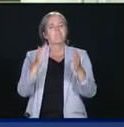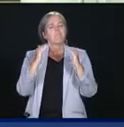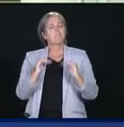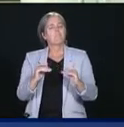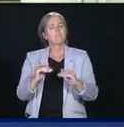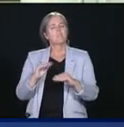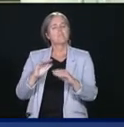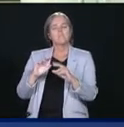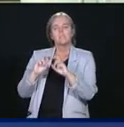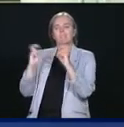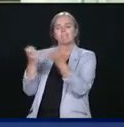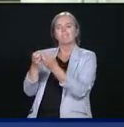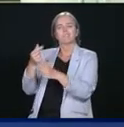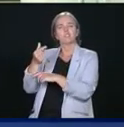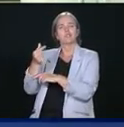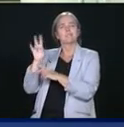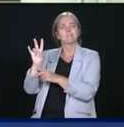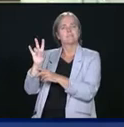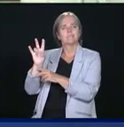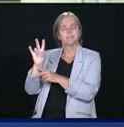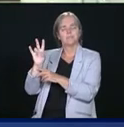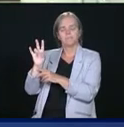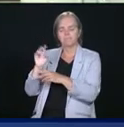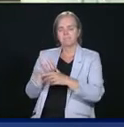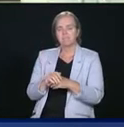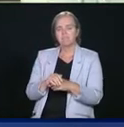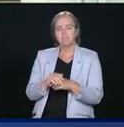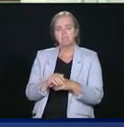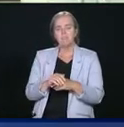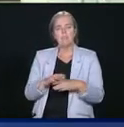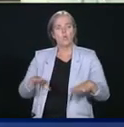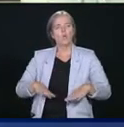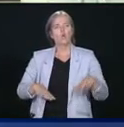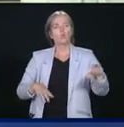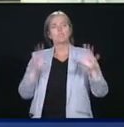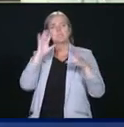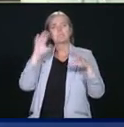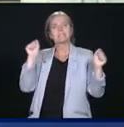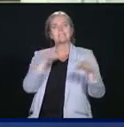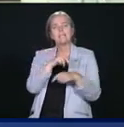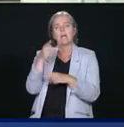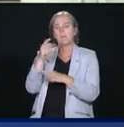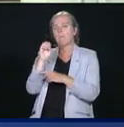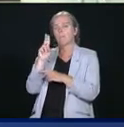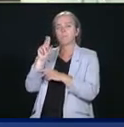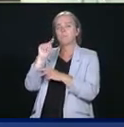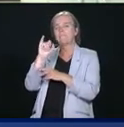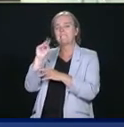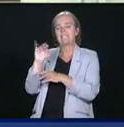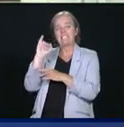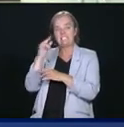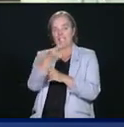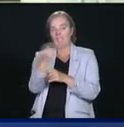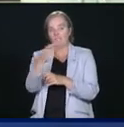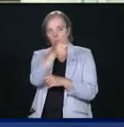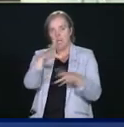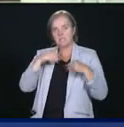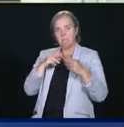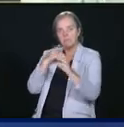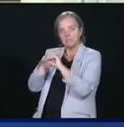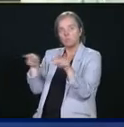La question est sur le G7. Si Vladimir Poutine est invité lors de cette rencontre, est-ce que vous allez y participer?